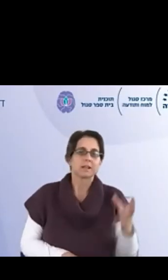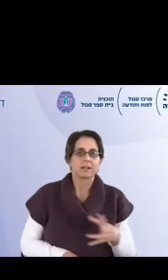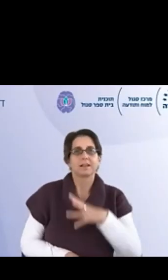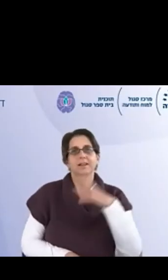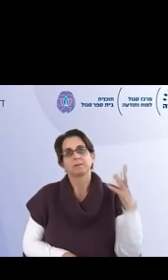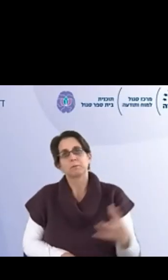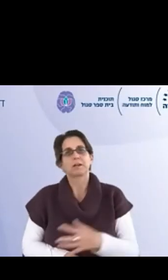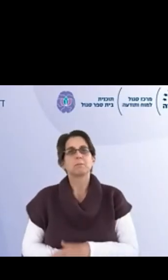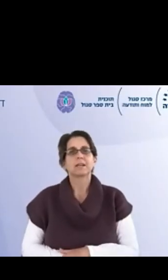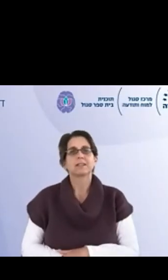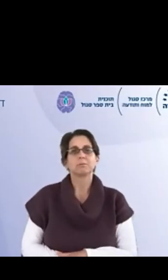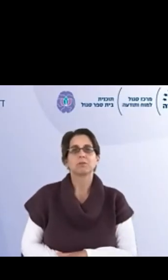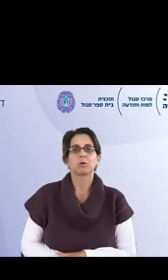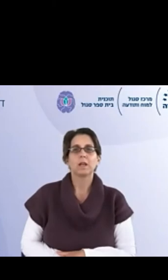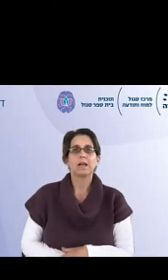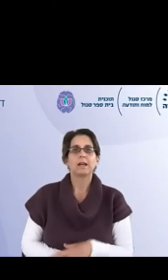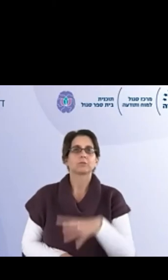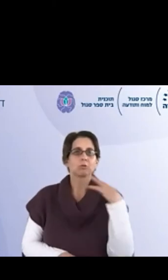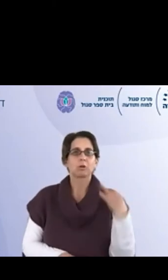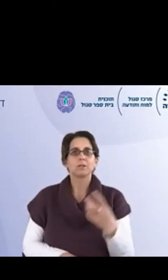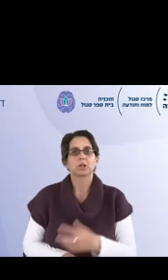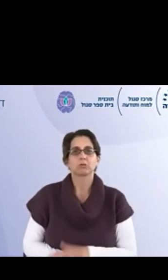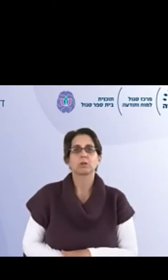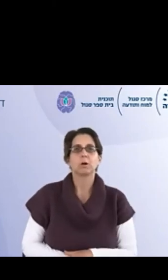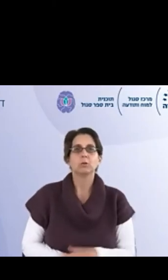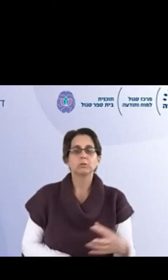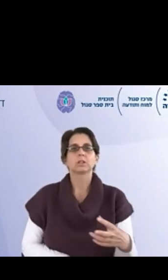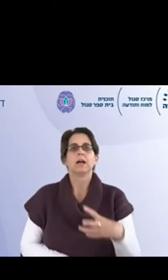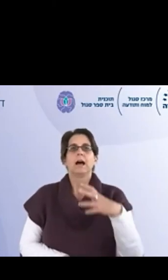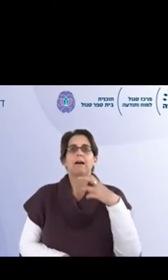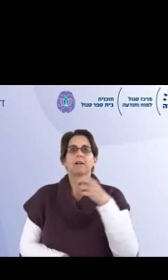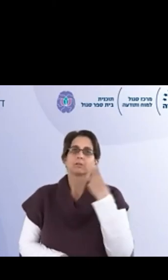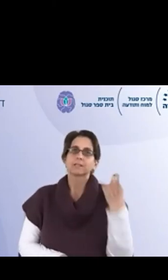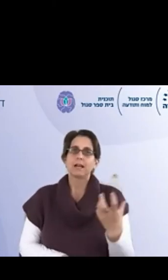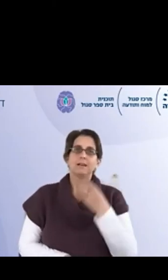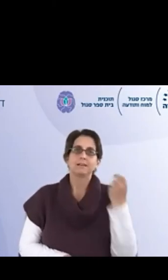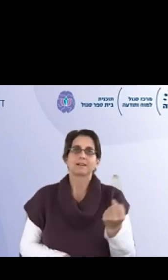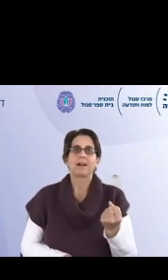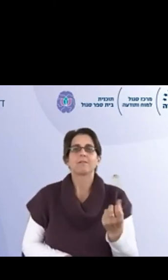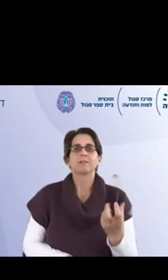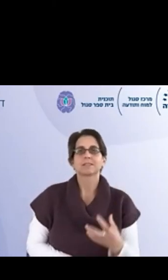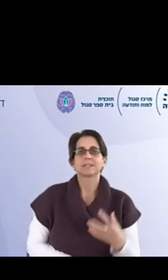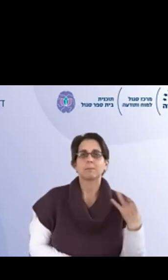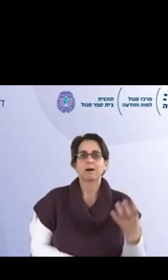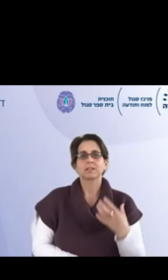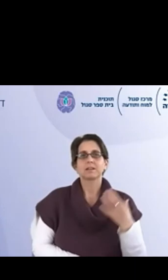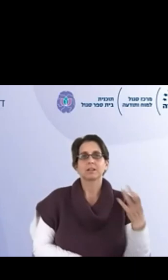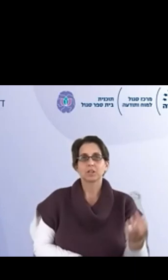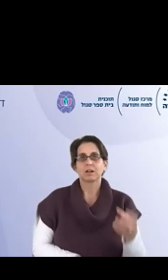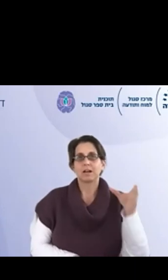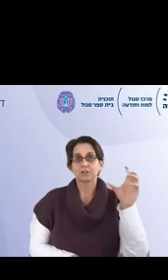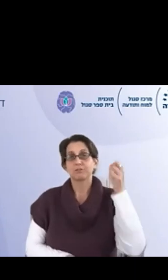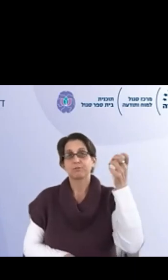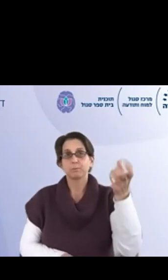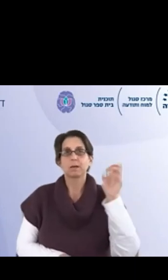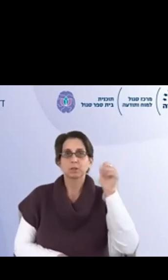דיברנו קצת על מחקרים באקדמיה וכו', השאלנו כל מיני שאלות של מהות, אבל אני רוצה ככה להעביר את זה קצת לפרקטיקה, על